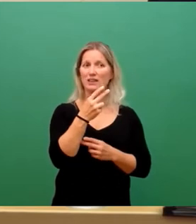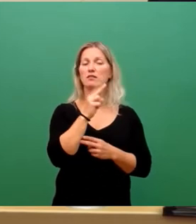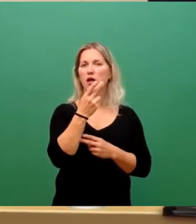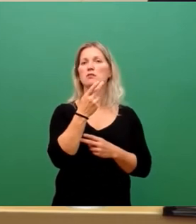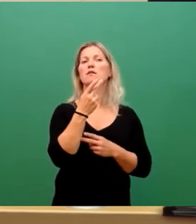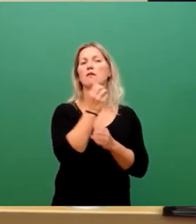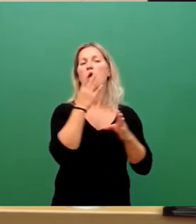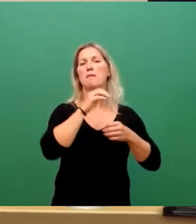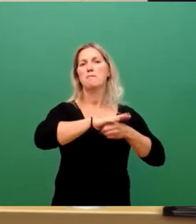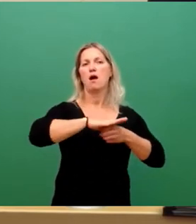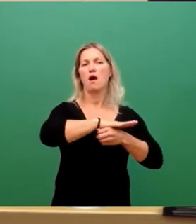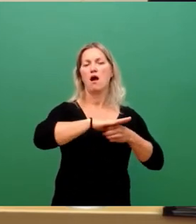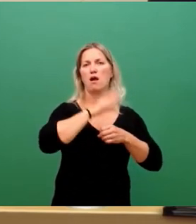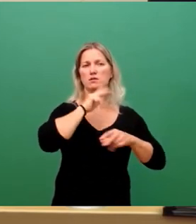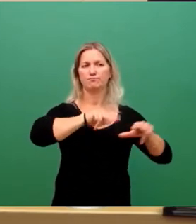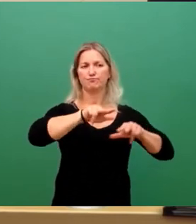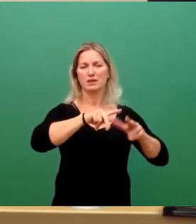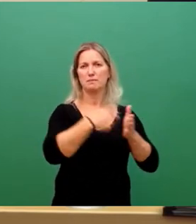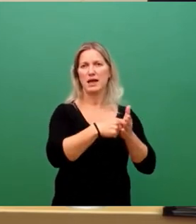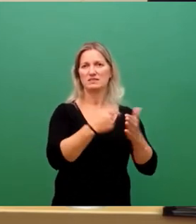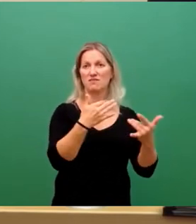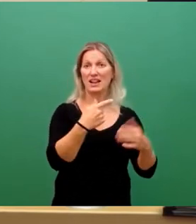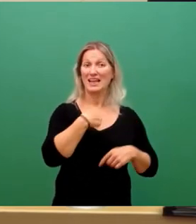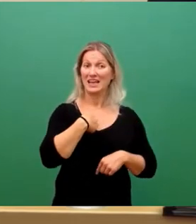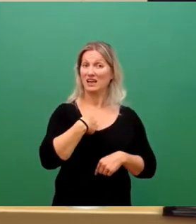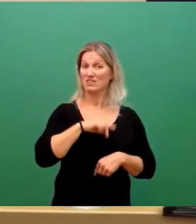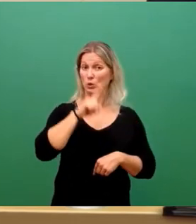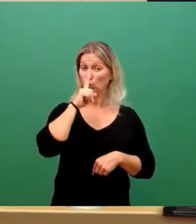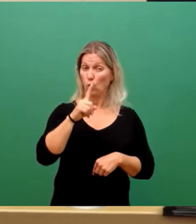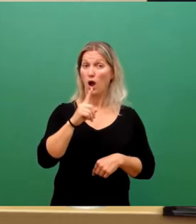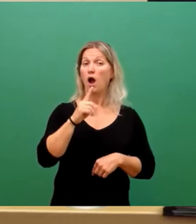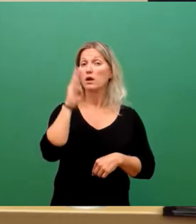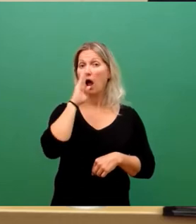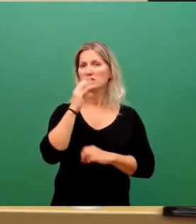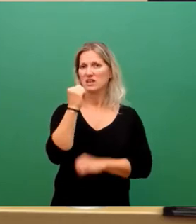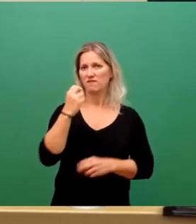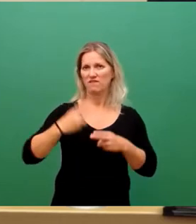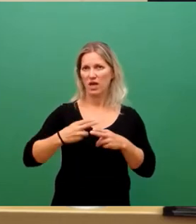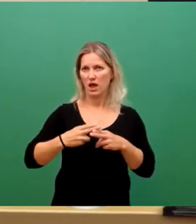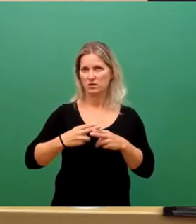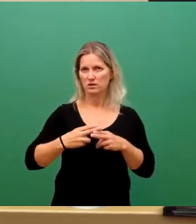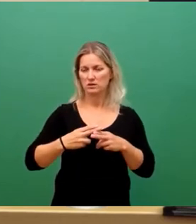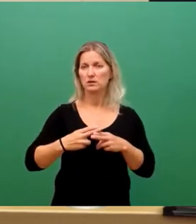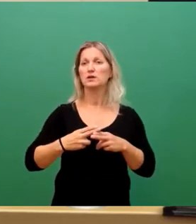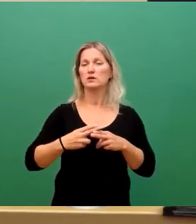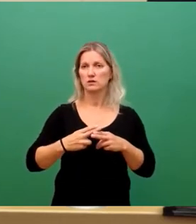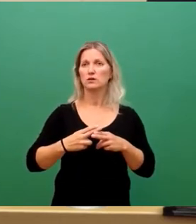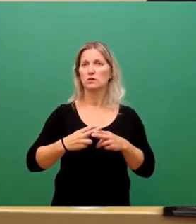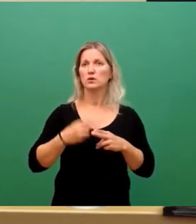fast ausschließlich nur Gaskraftwerk und sind ansonsten ja